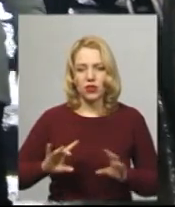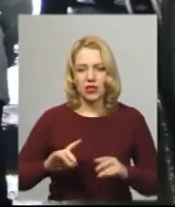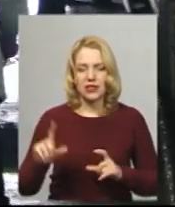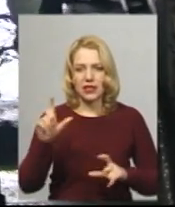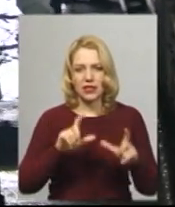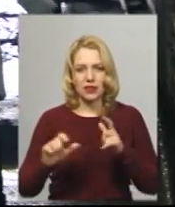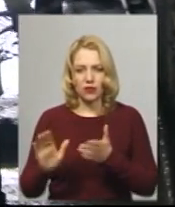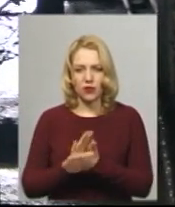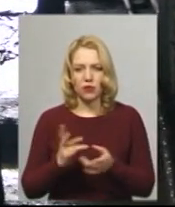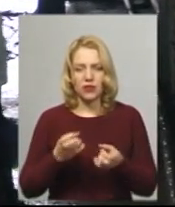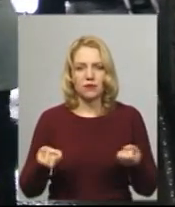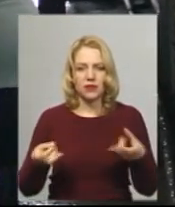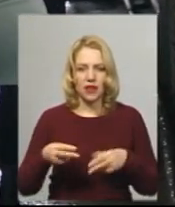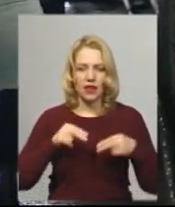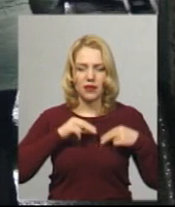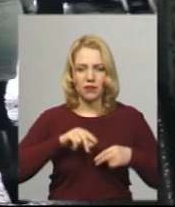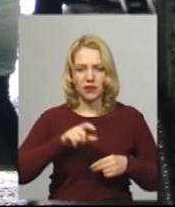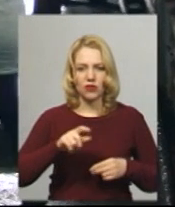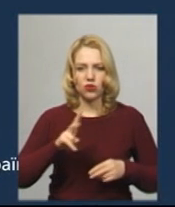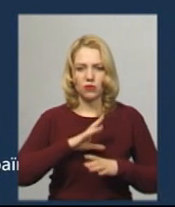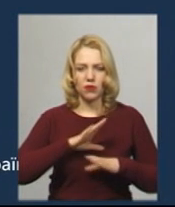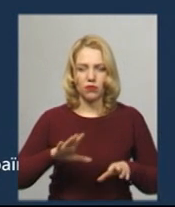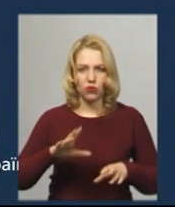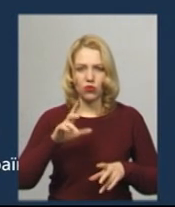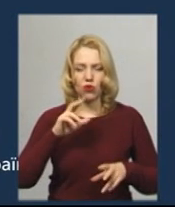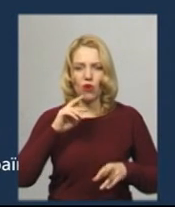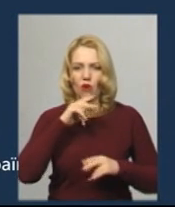мають спеціально підготовлені працівники, аби уникнути утруєнь.